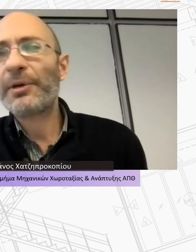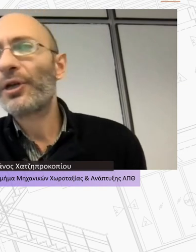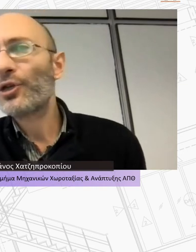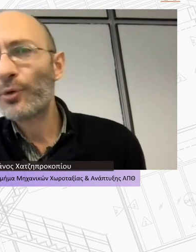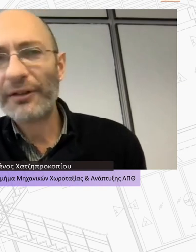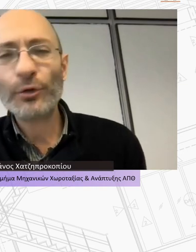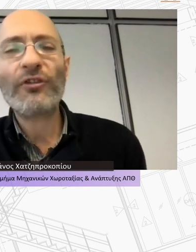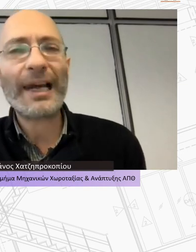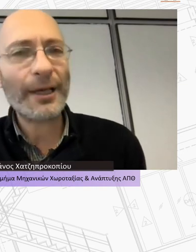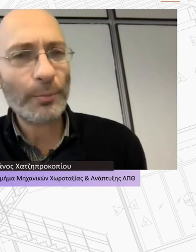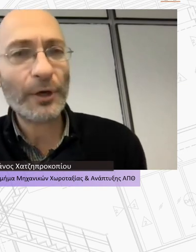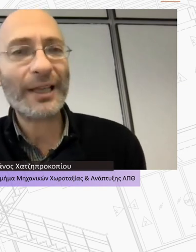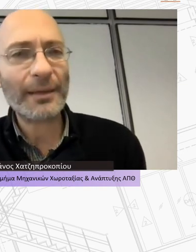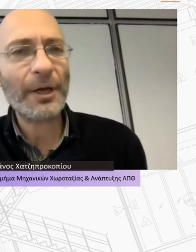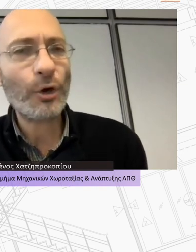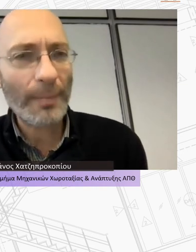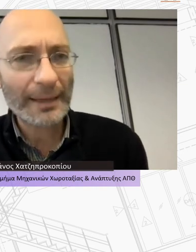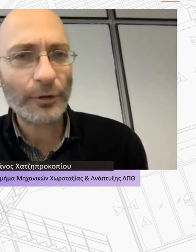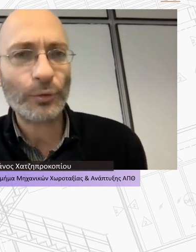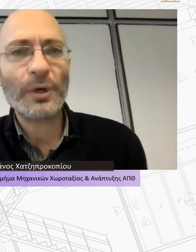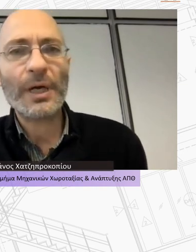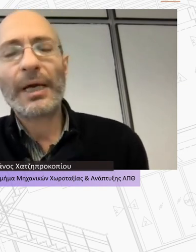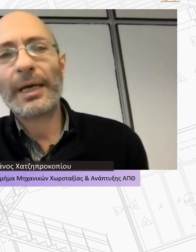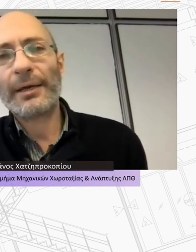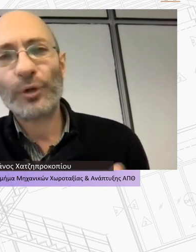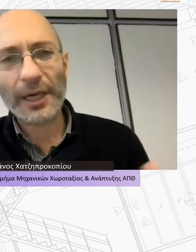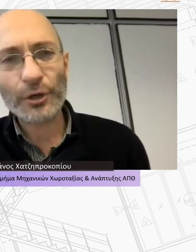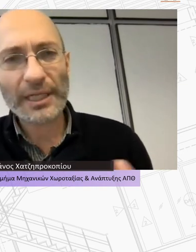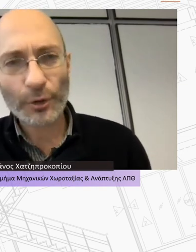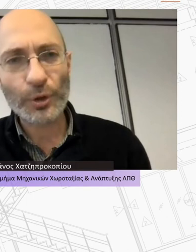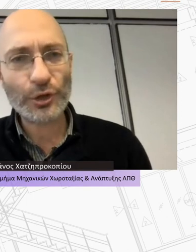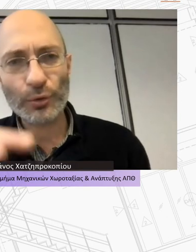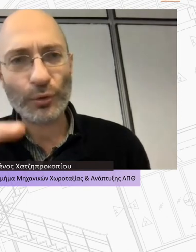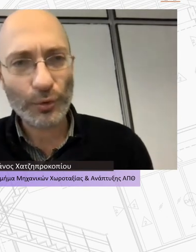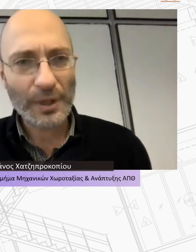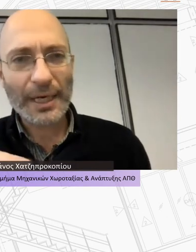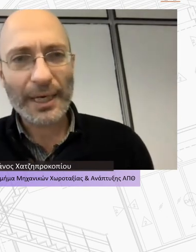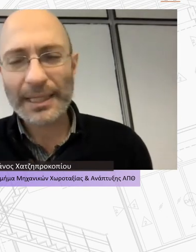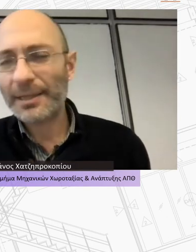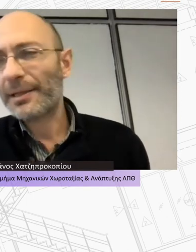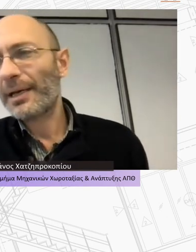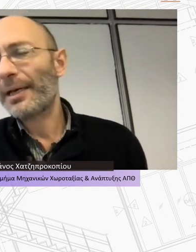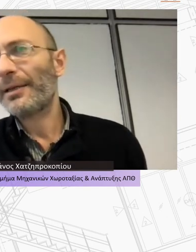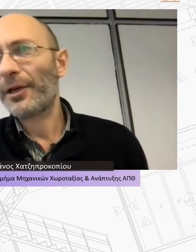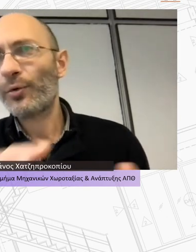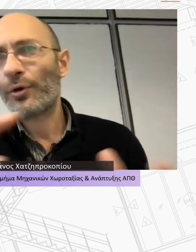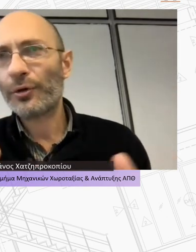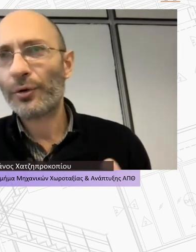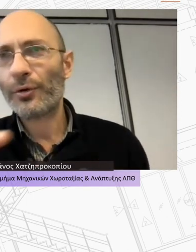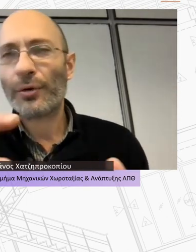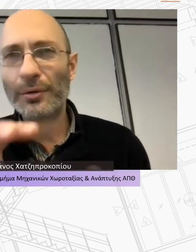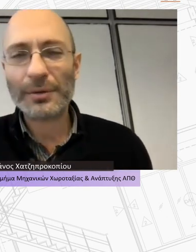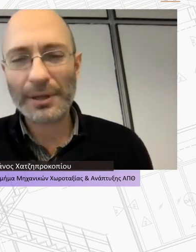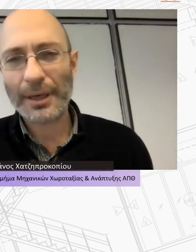σε περιοχές όπως αυτή του Φαλήρου πυκνοκατοικημένο κομμάτι του κυρίως αστικού ιστού του κεντρικού